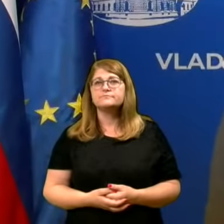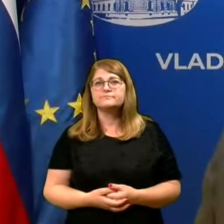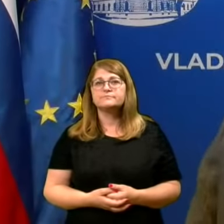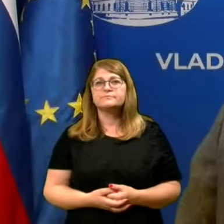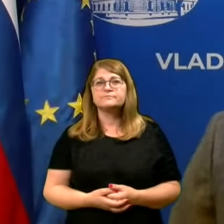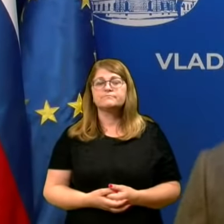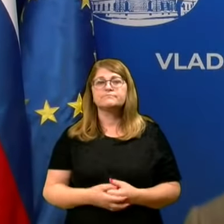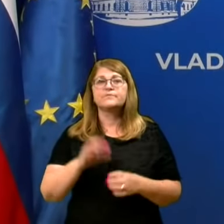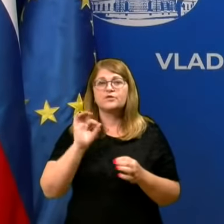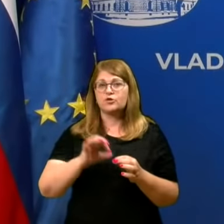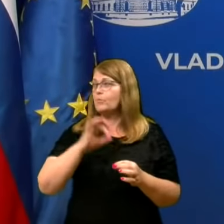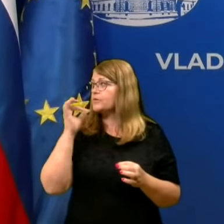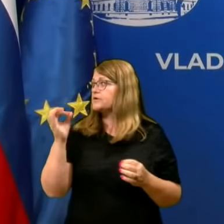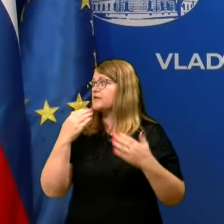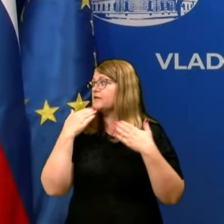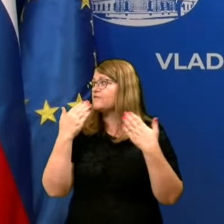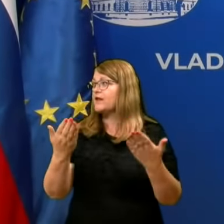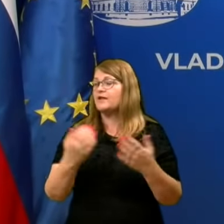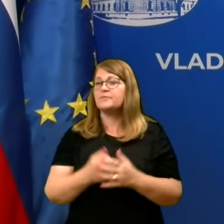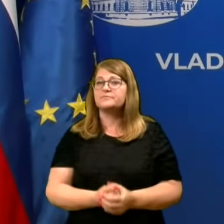Dobar dan in hvala lepa.